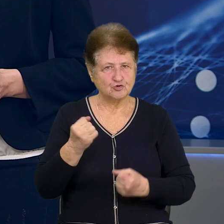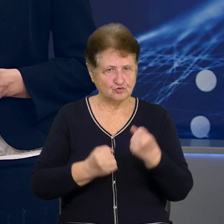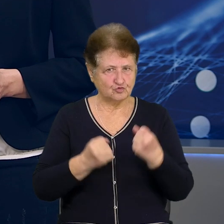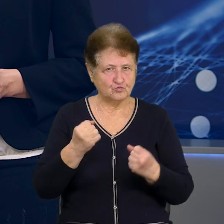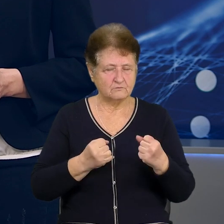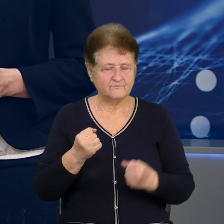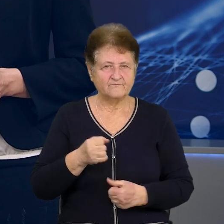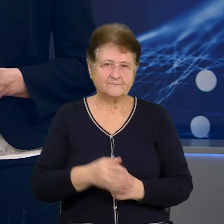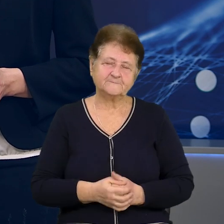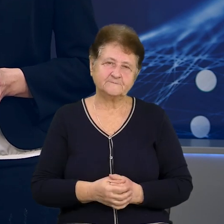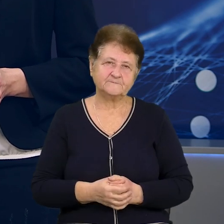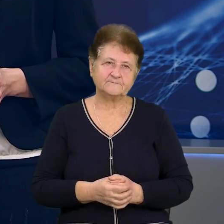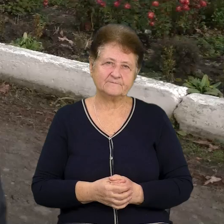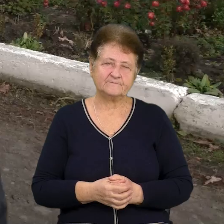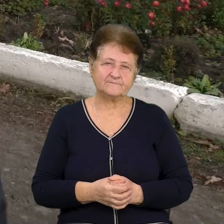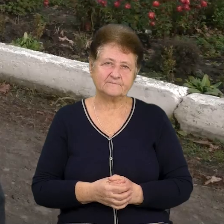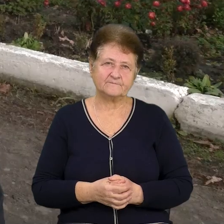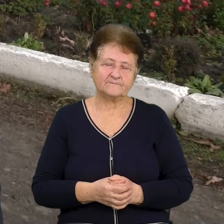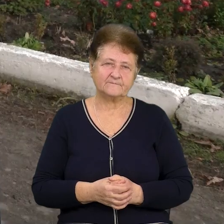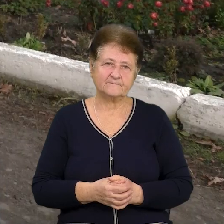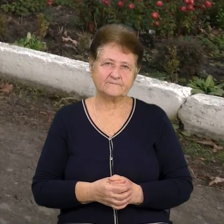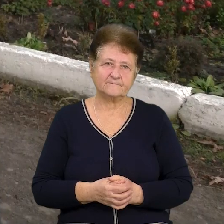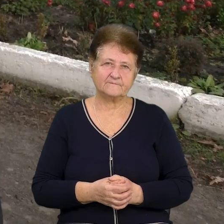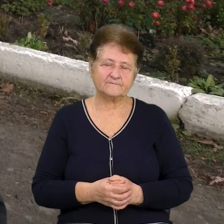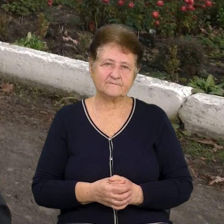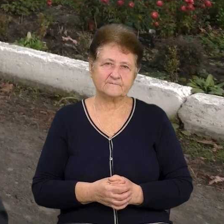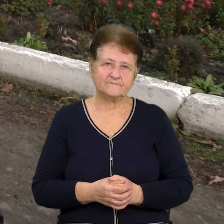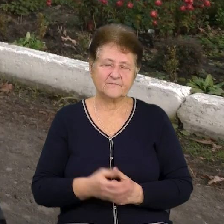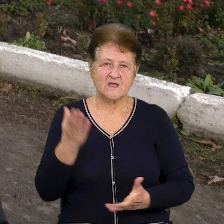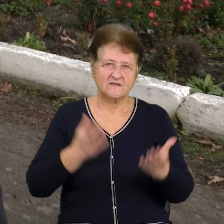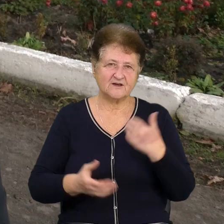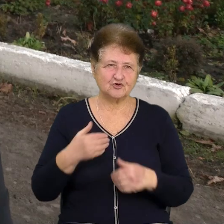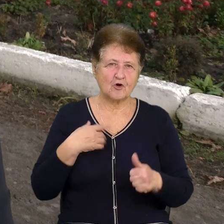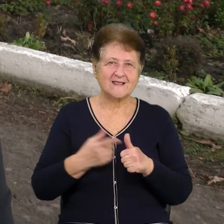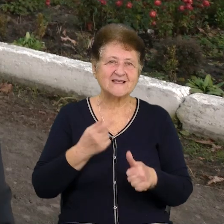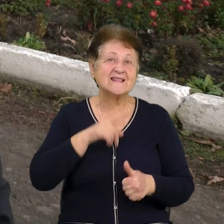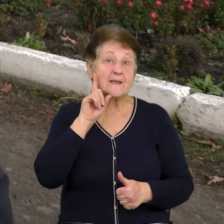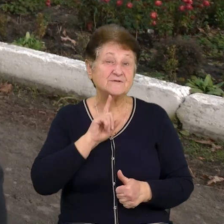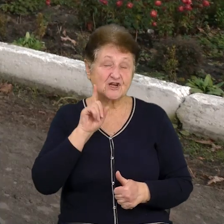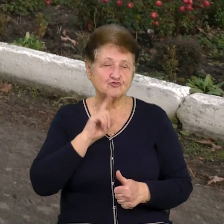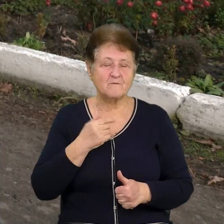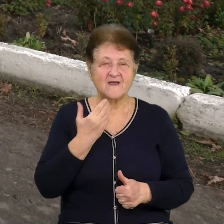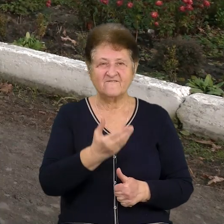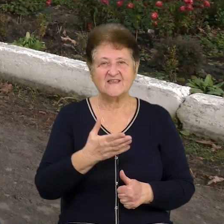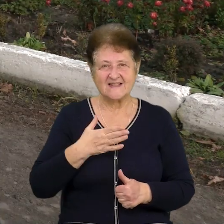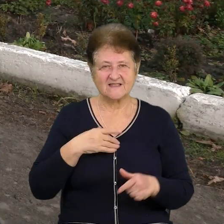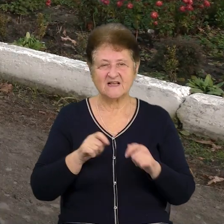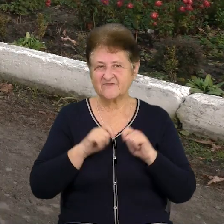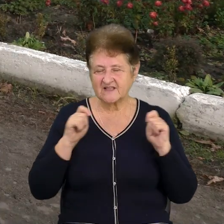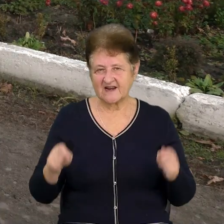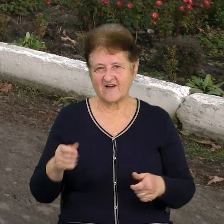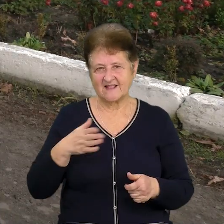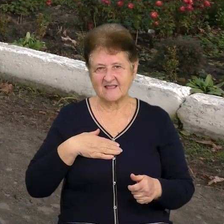-Сіверської громади Людмила Ткаченко. «Навіть, якщо ми назваємо його тимчасовий міст, він для наших